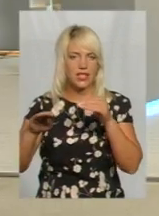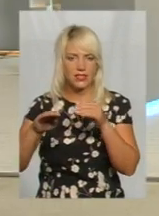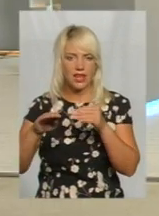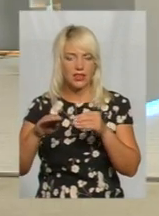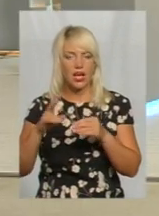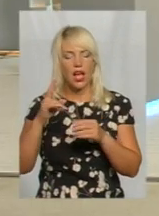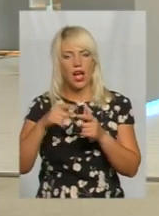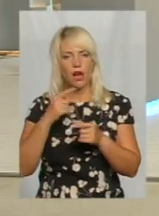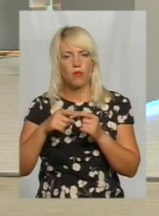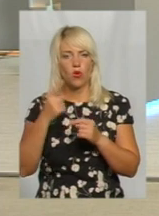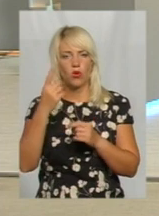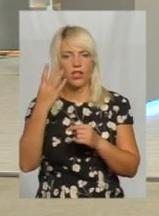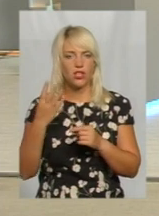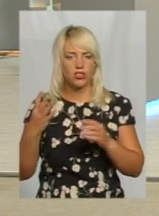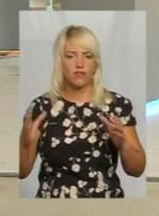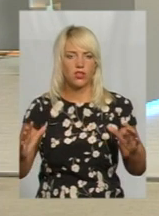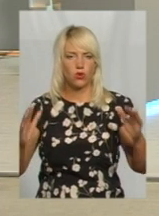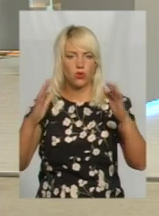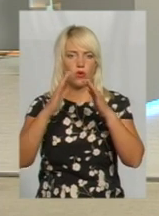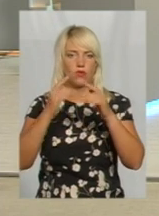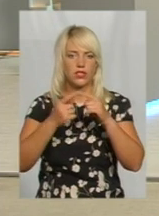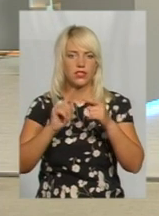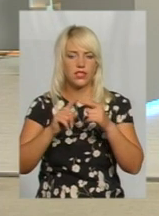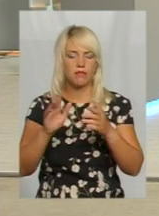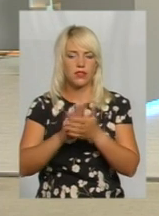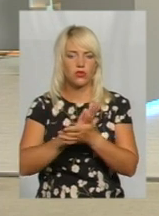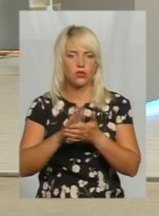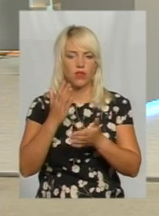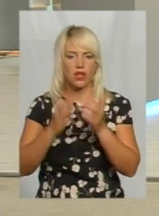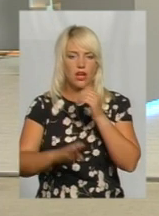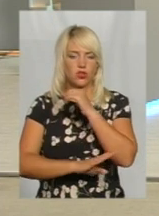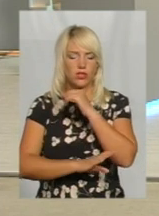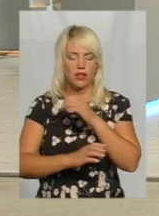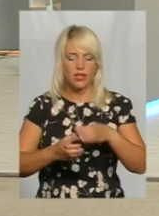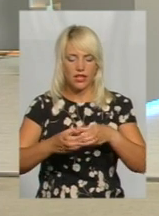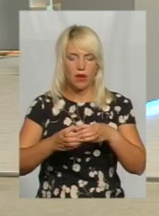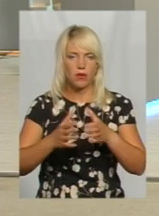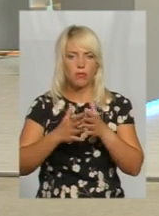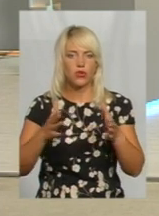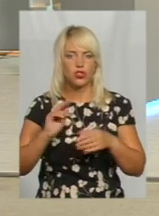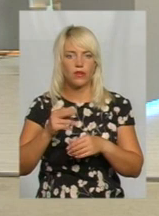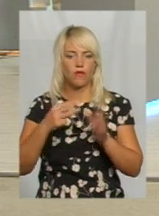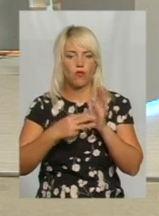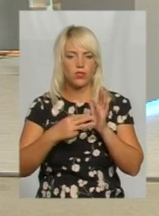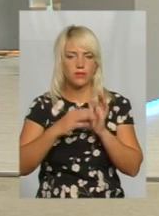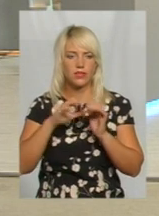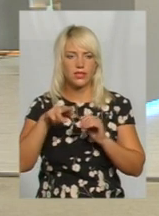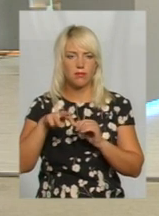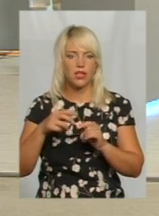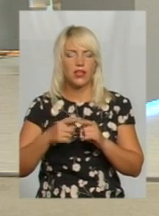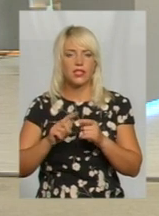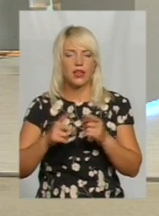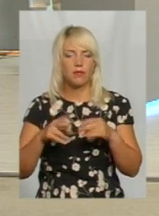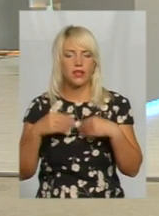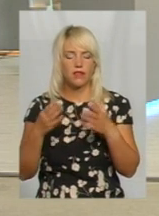Або 1,4 крона. Це йде безкоштовно. Якщо дерево вже в діаметрі більше 8 см на рівні грудей, тоді вже потрібно видавати